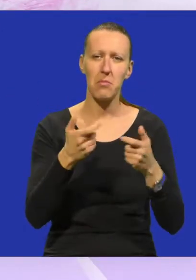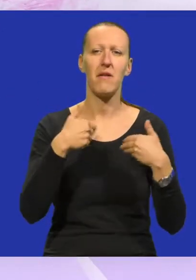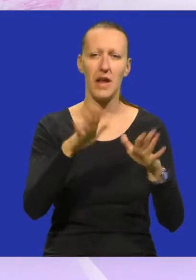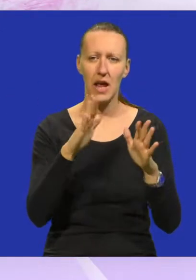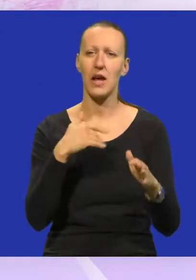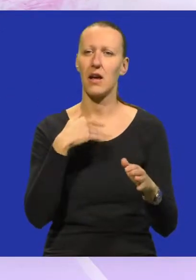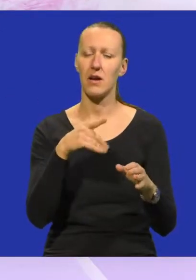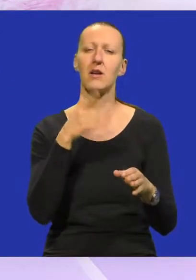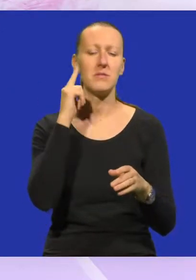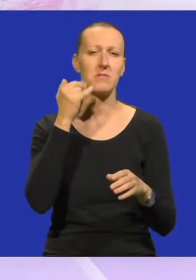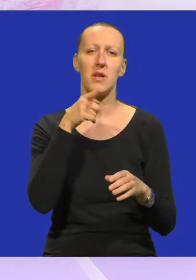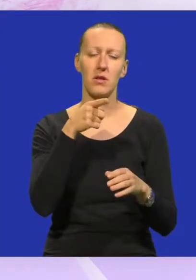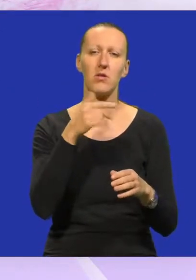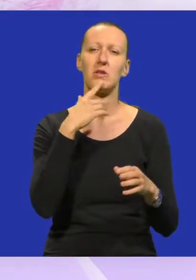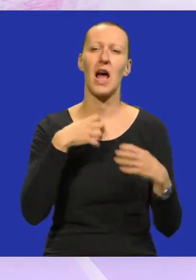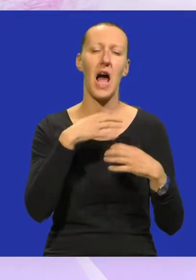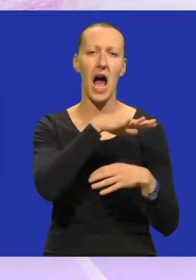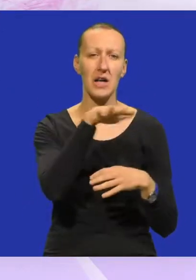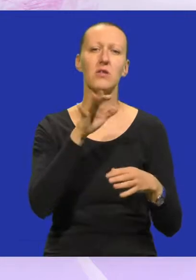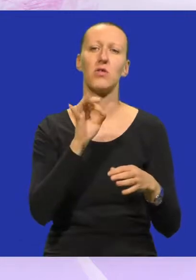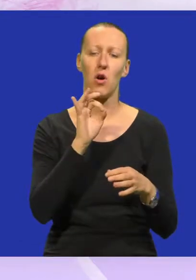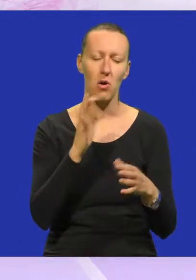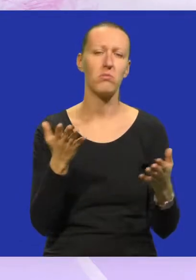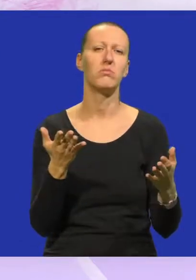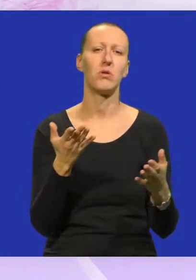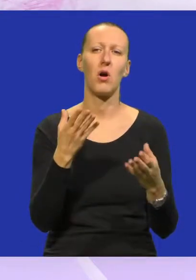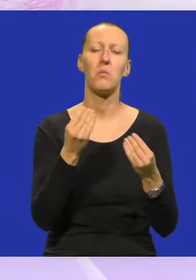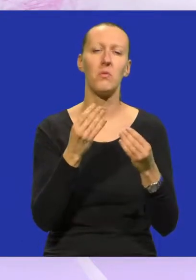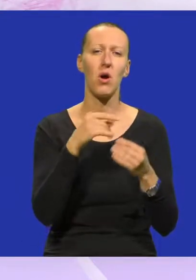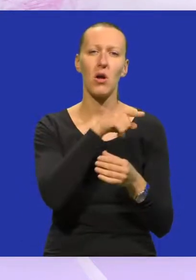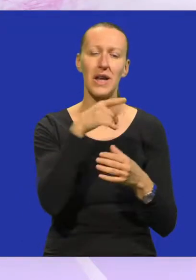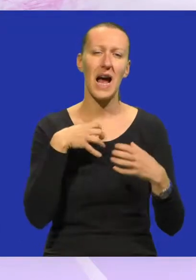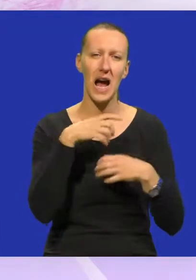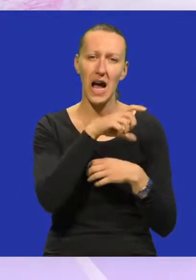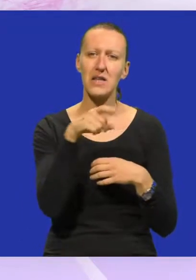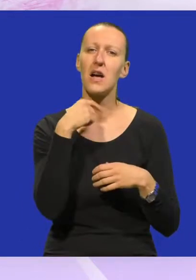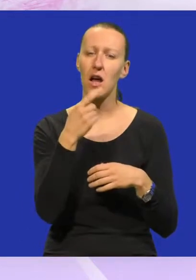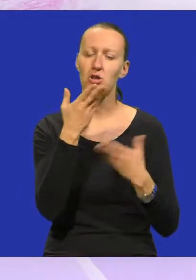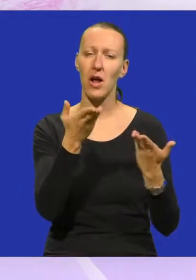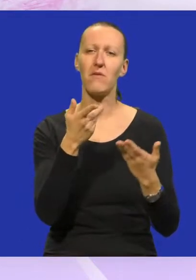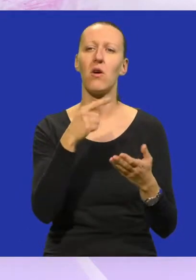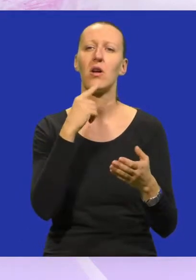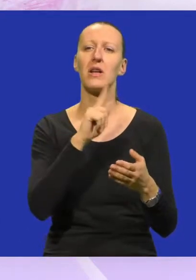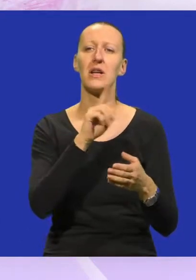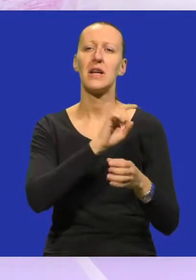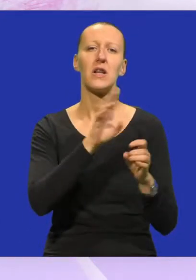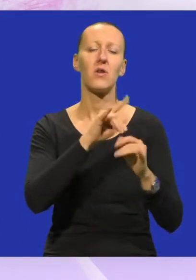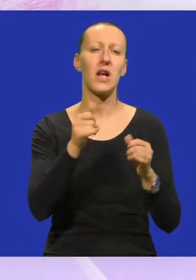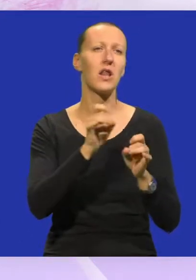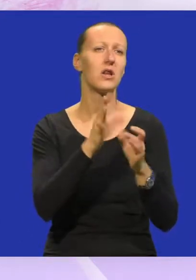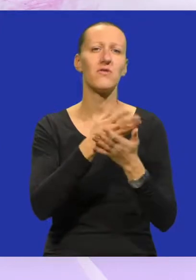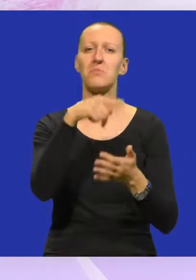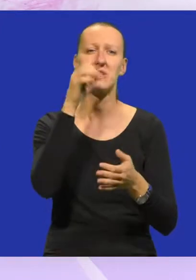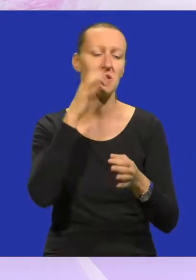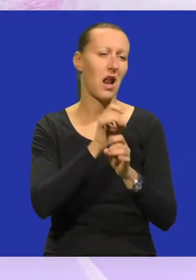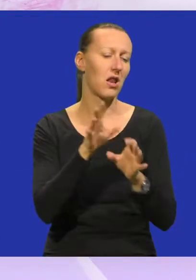Mislim da je to i za kazališnu zajednicu dosta dobro. Mnoga od tih kazališta nam kažu, evo, i onako nismo igrali nikakvu predstavu